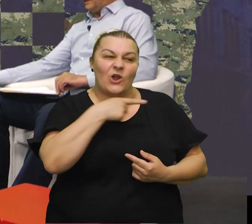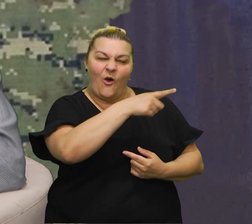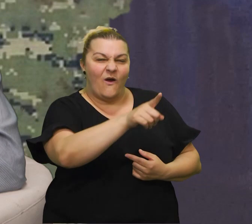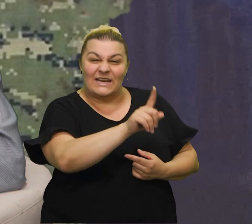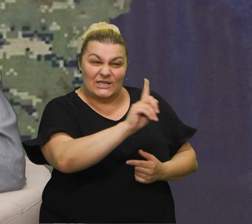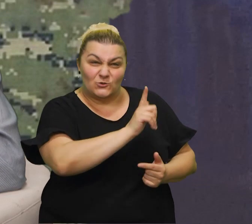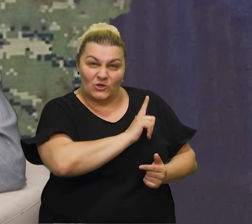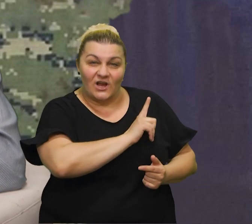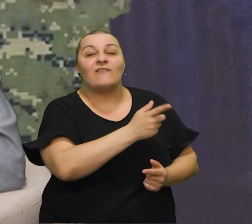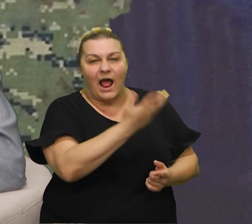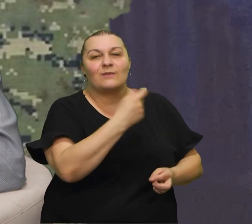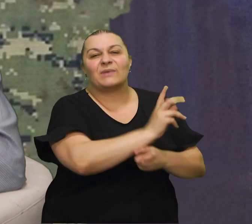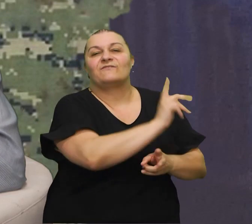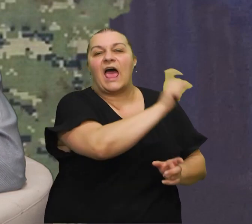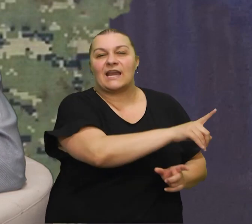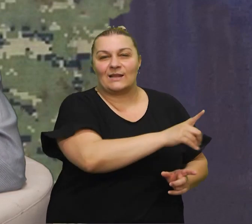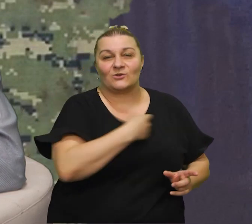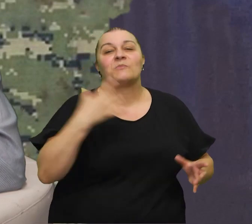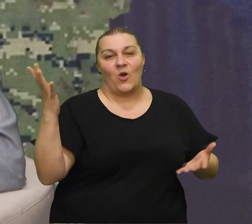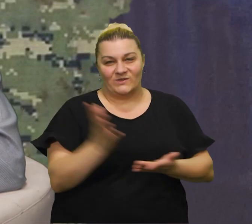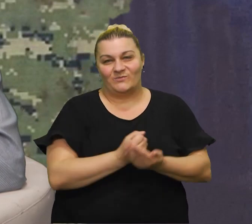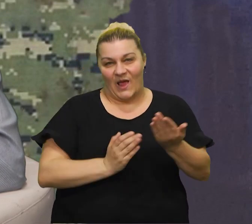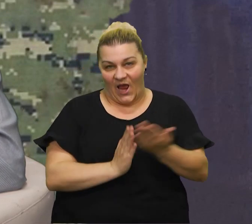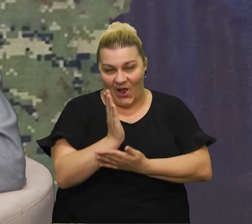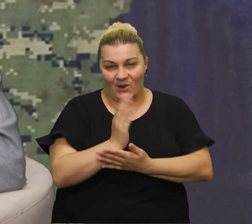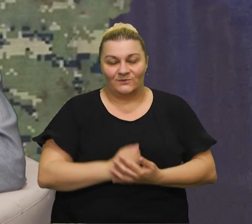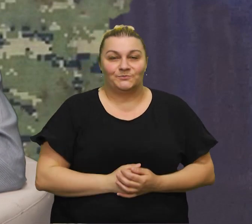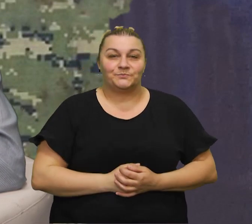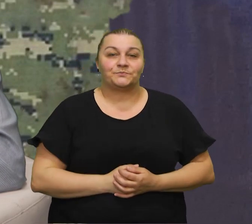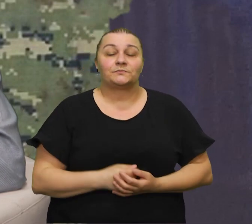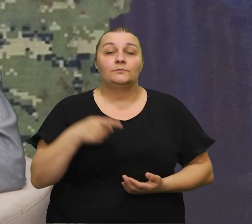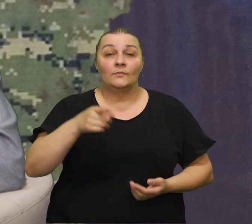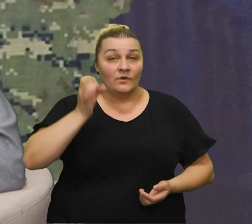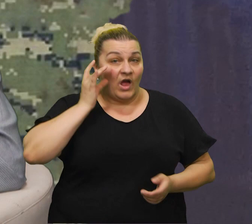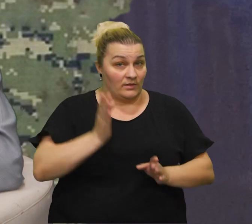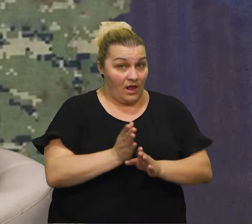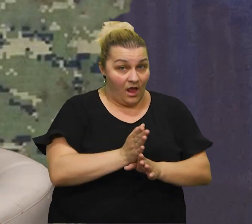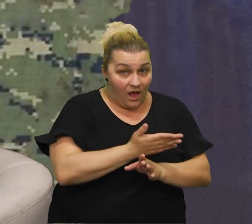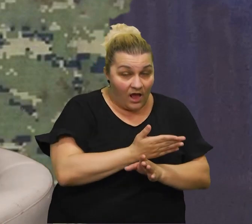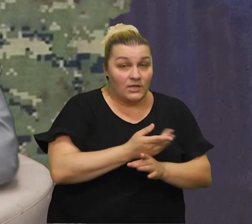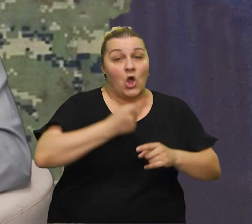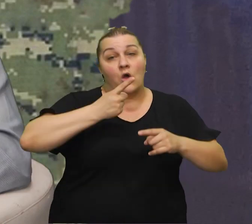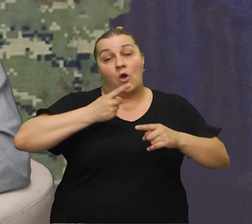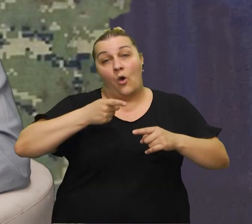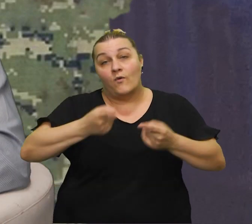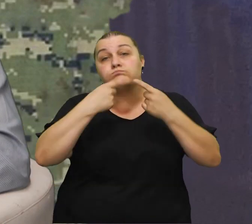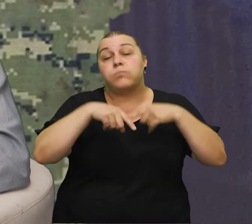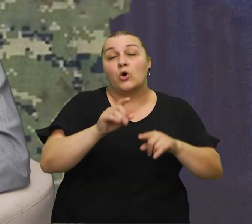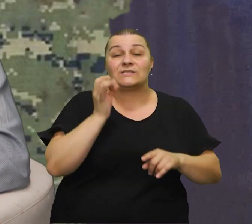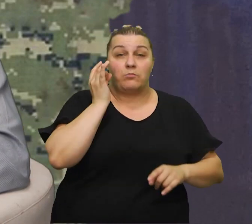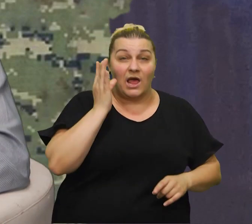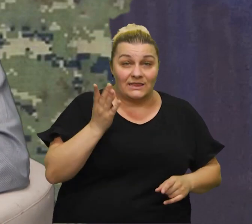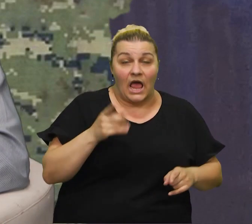tog dana više u vašem životu nije sve bilo isto to je poseban dan za vas je jasno uzrođenje vaših